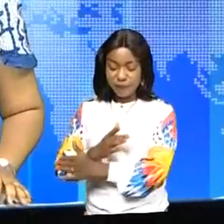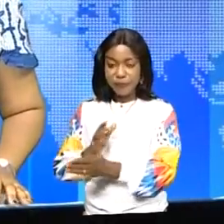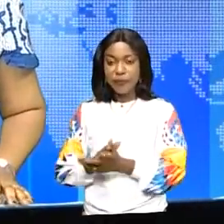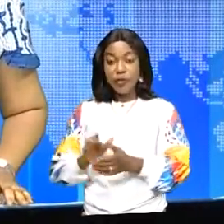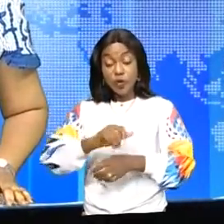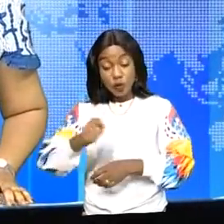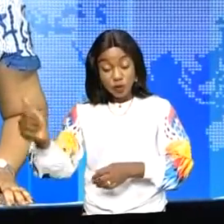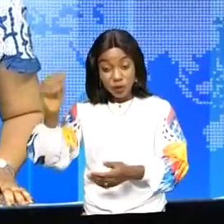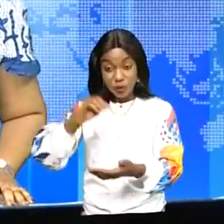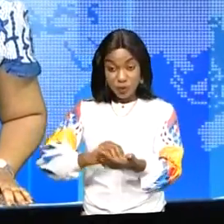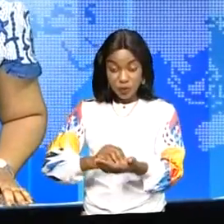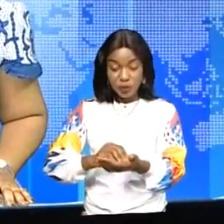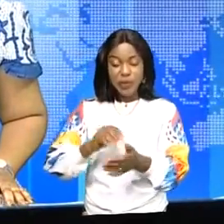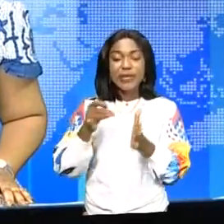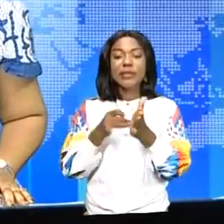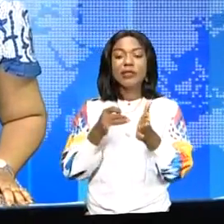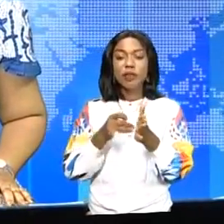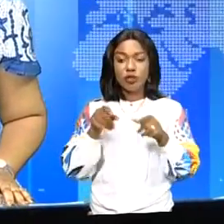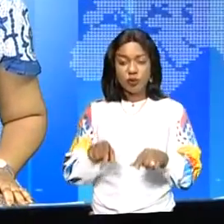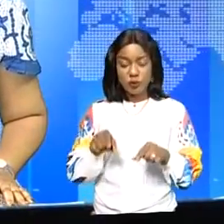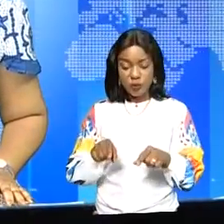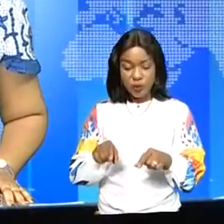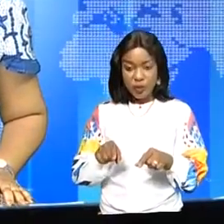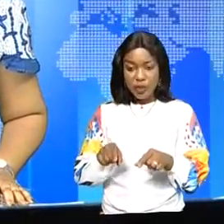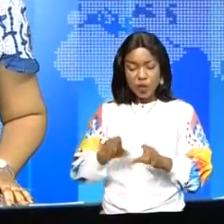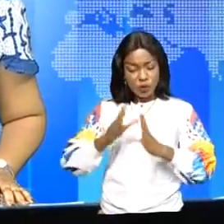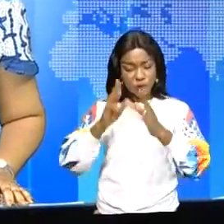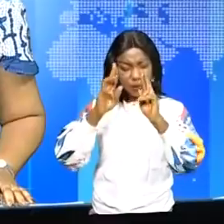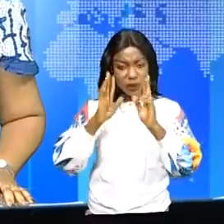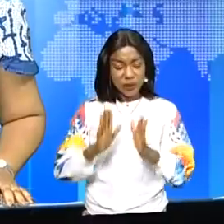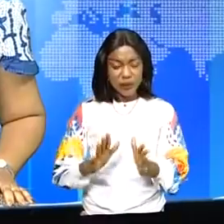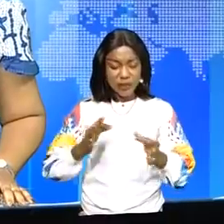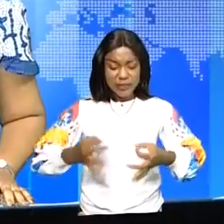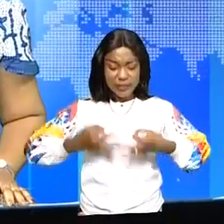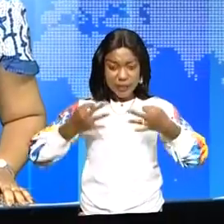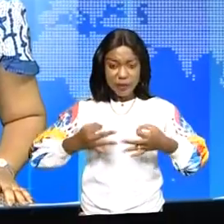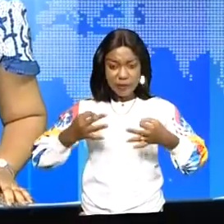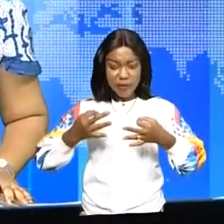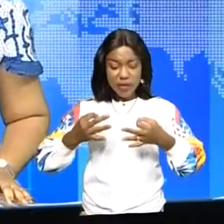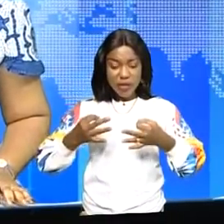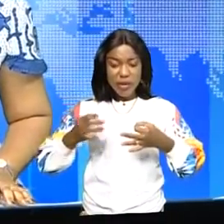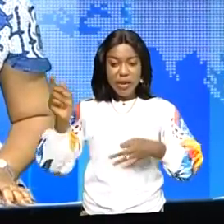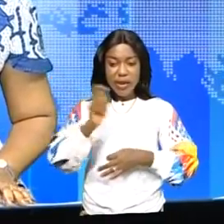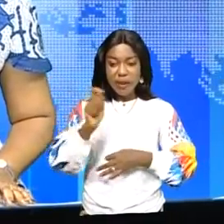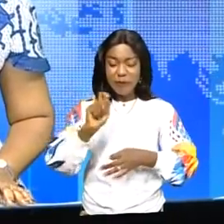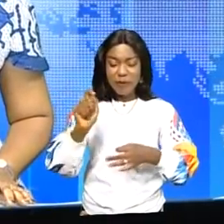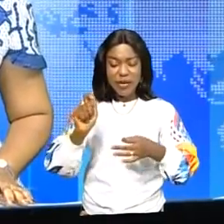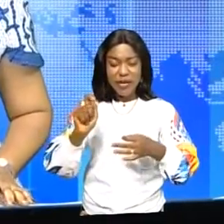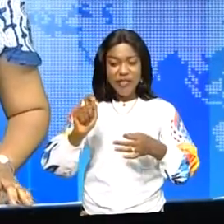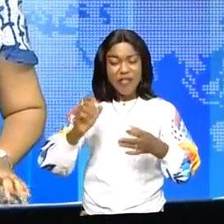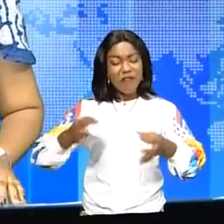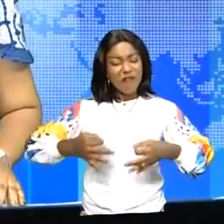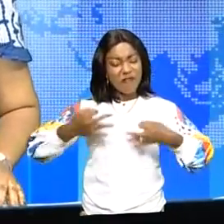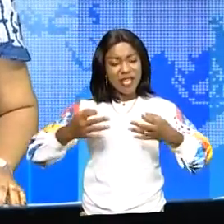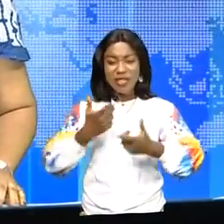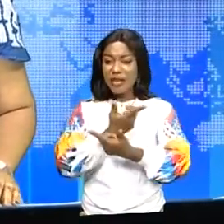Autre chose, ce dimanche, les chrétiens du monde ont célébré la Pâque, fête de la libération, message d'espoir